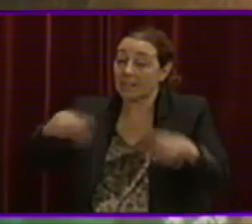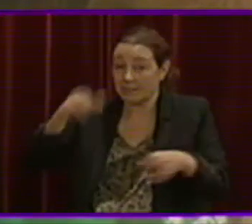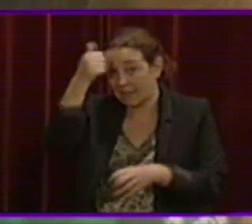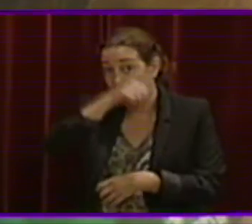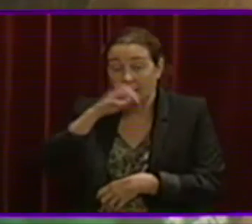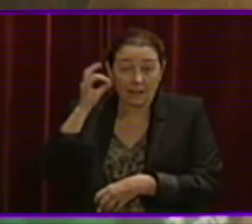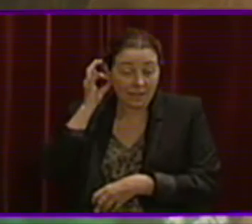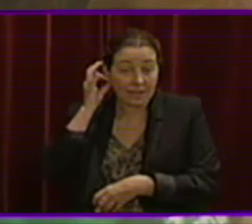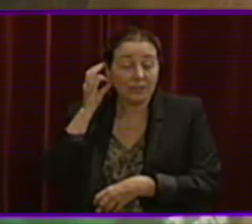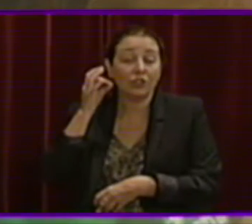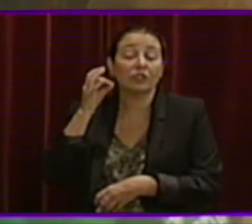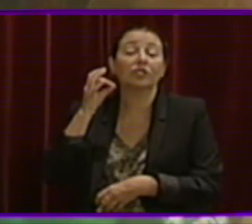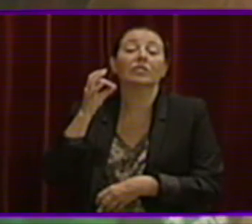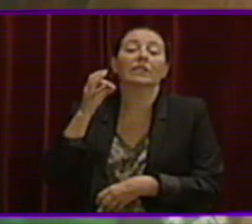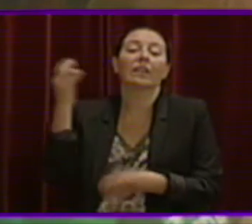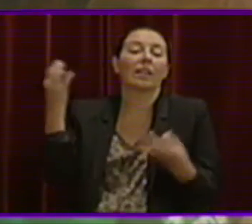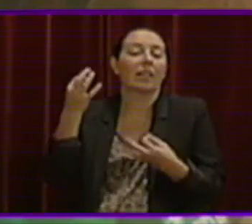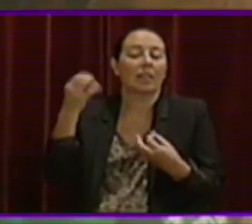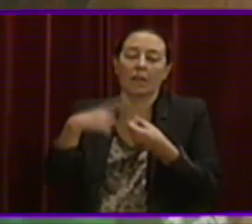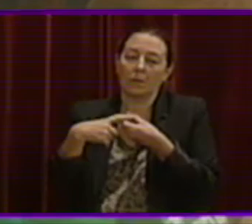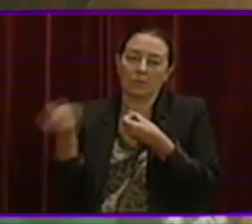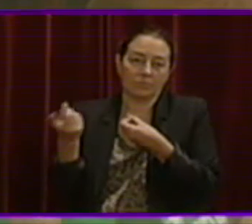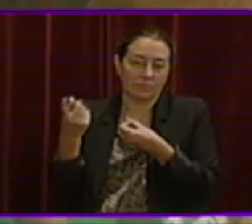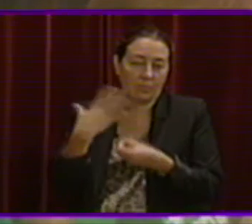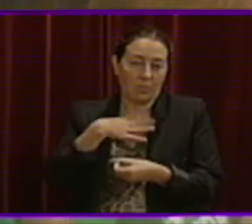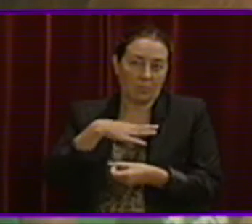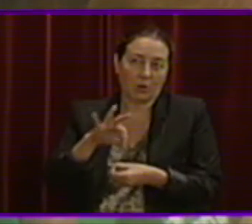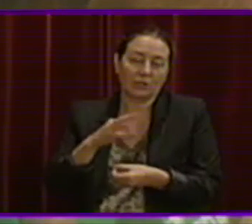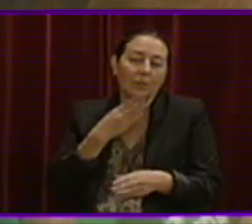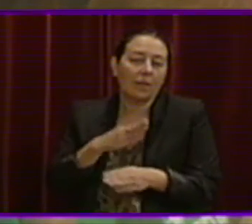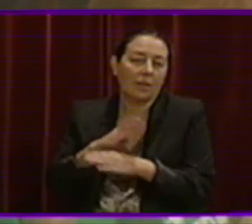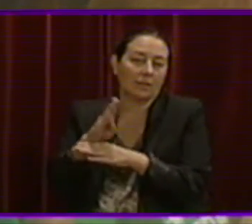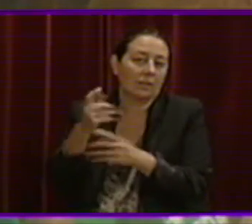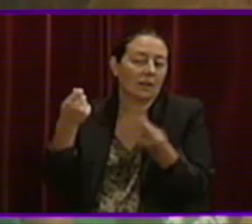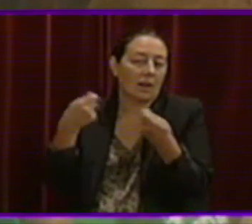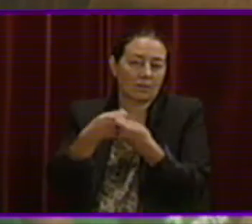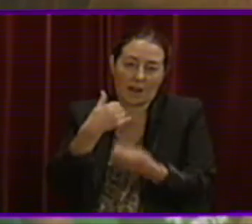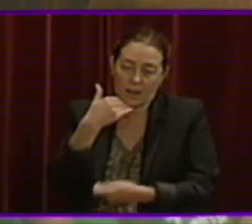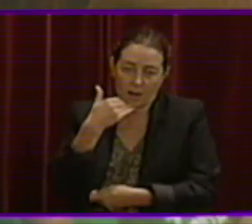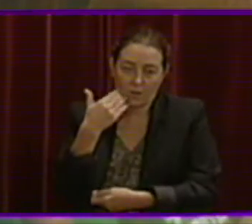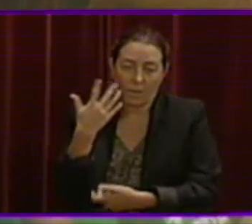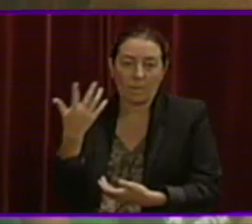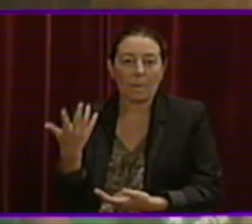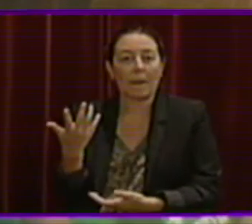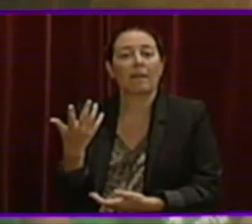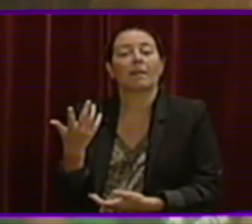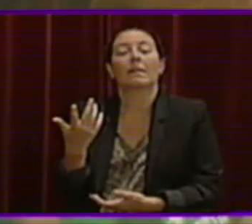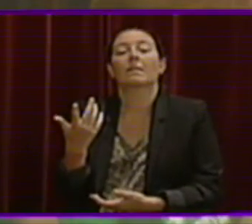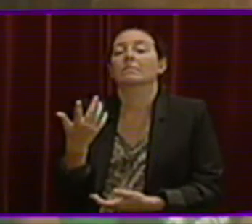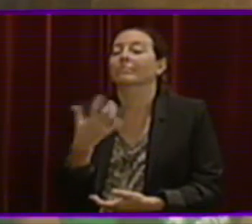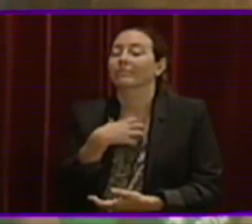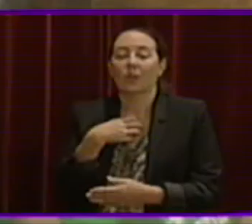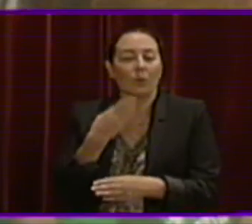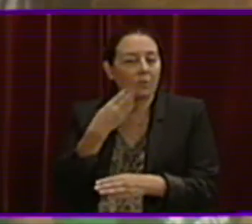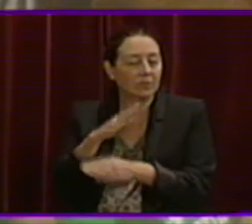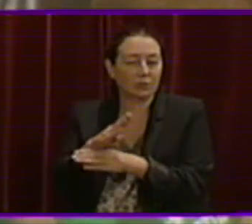nenes en diferents classes han de quedar exclossos de la possibilitat de rebre concerts. I, per tant, no s'ha de subvencionar